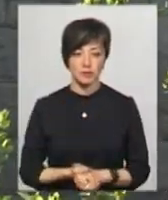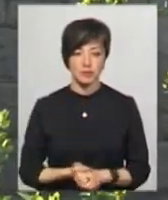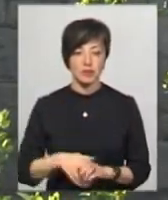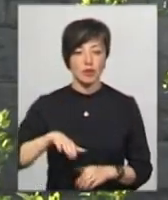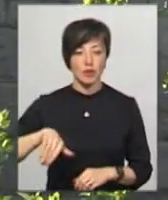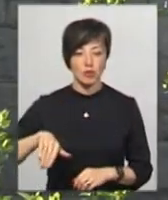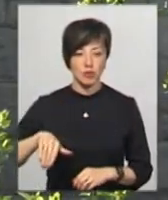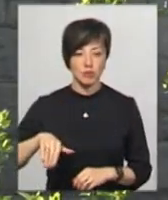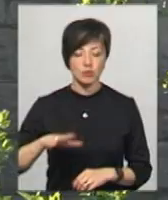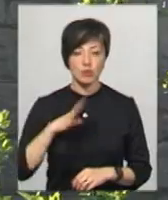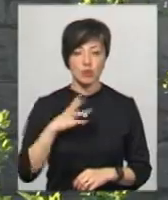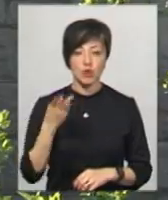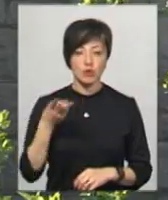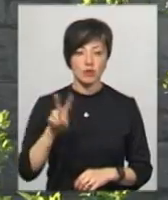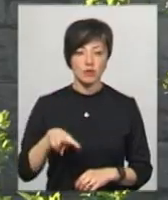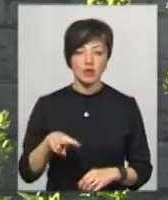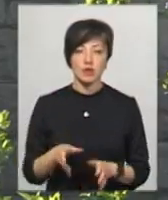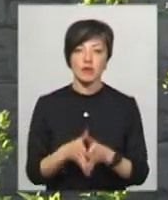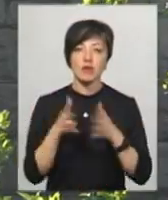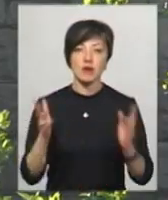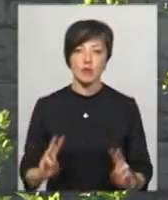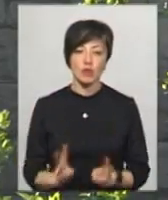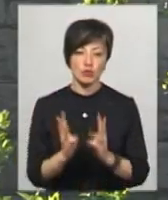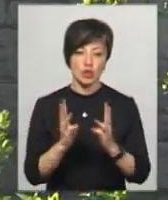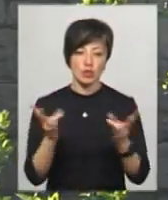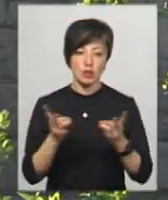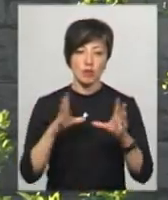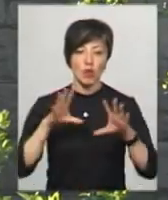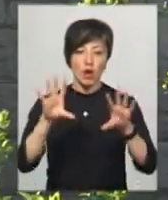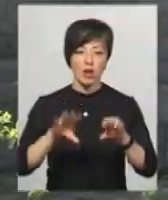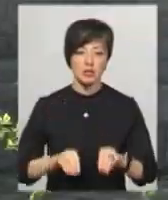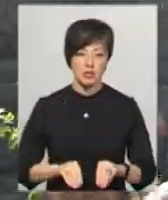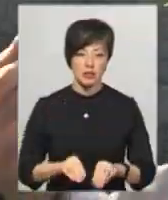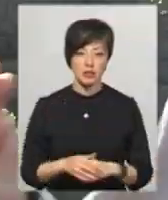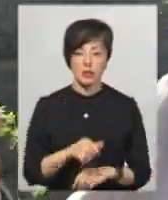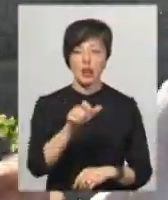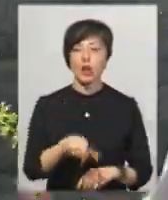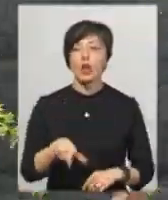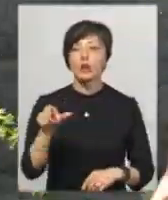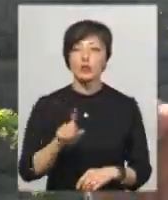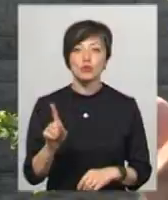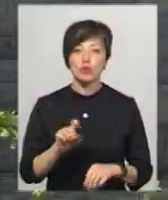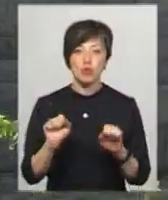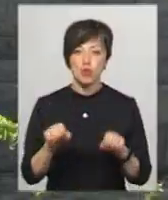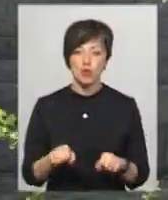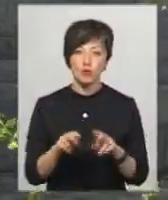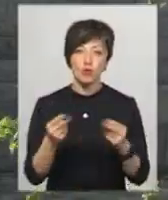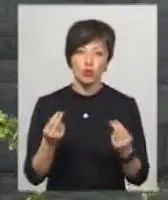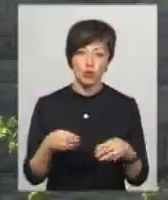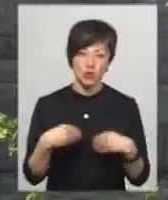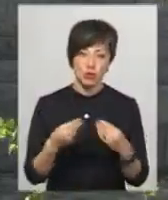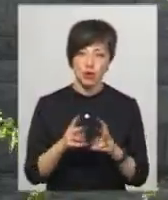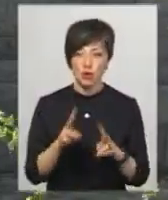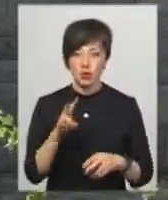Потім було дві крупні пожежі, прийшлося гасити там безпосередньо. Люди, що могли, хто гроші давав,